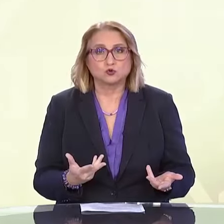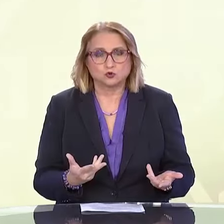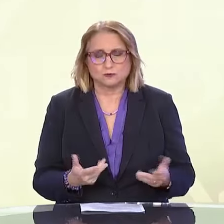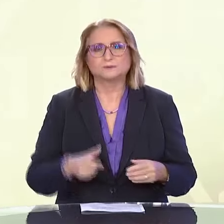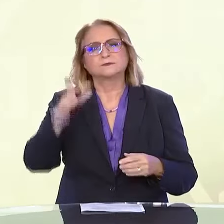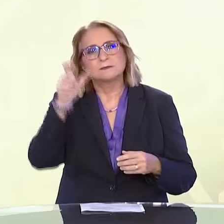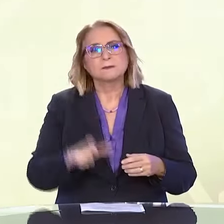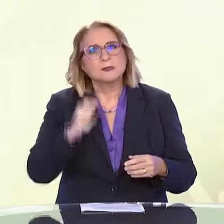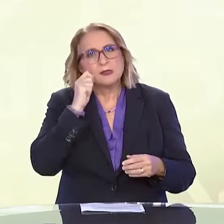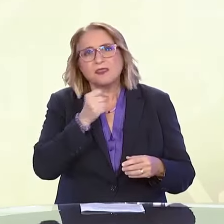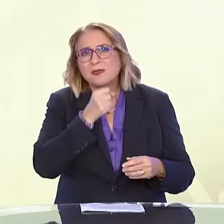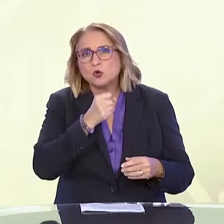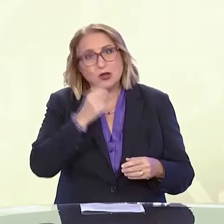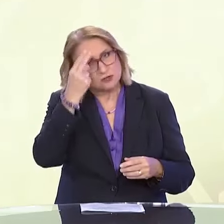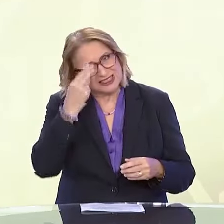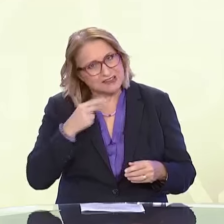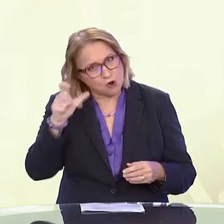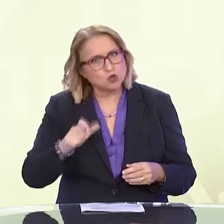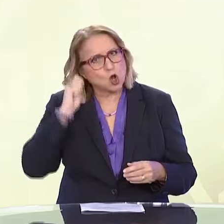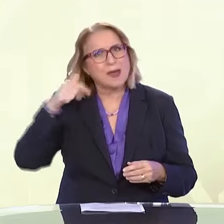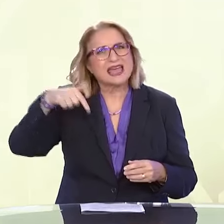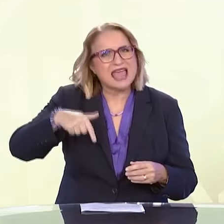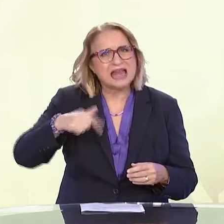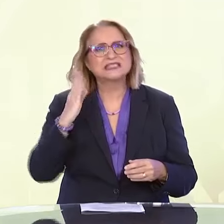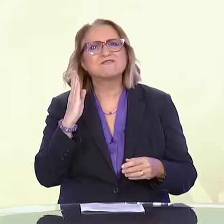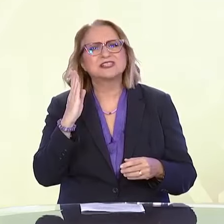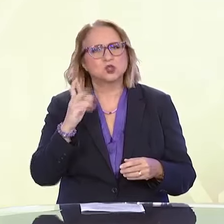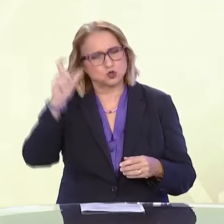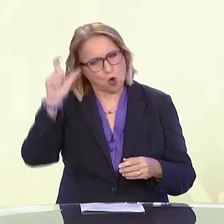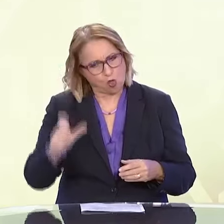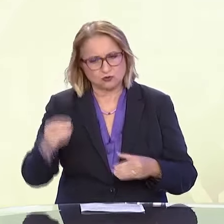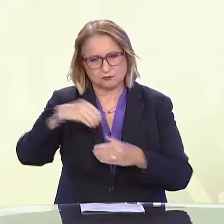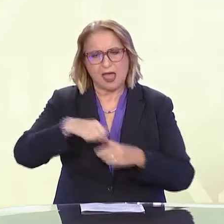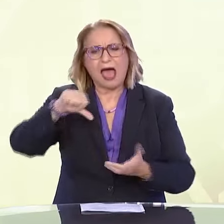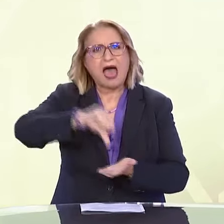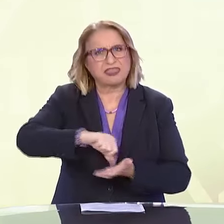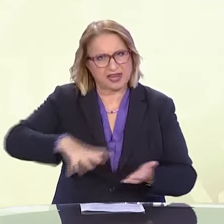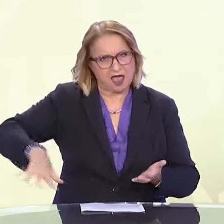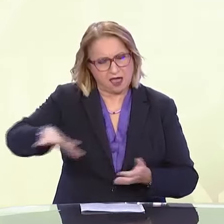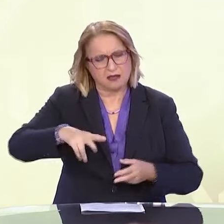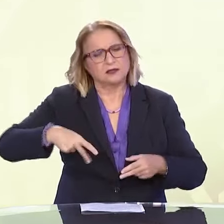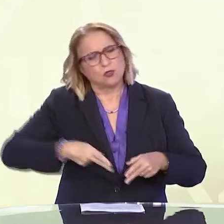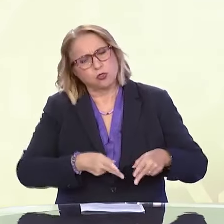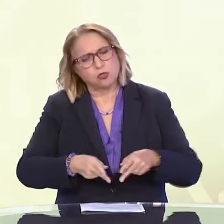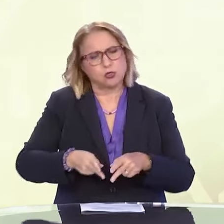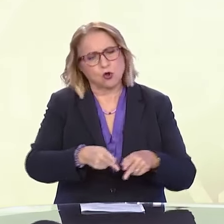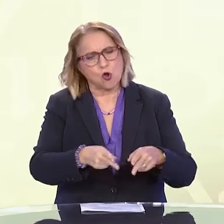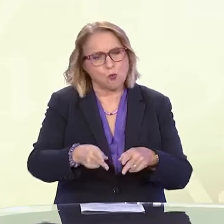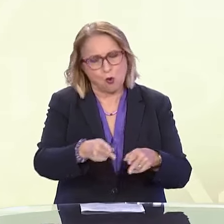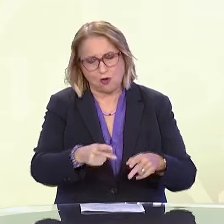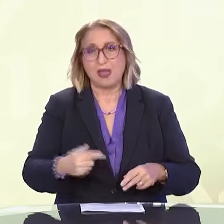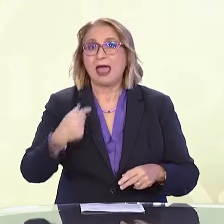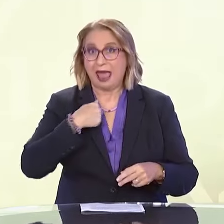κέντρο της Αθήνας και καταγράψαμε βήμα προς βήμα όσα συνέβησαν. Για να αναδείξουμε καλύτερα το θέμα, συμμετείχα και εγώ στο βίντεο